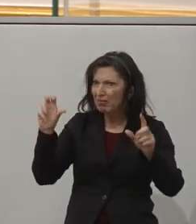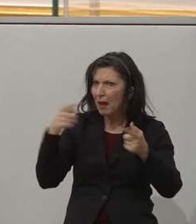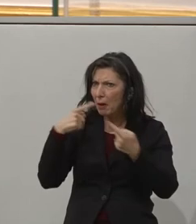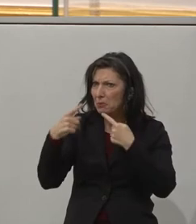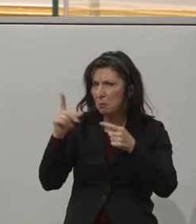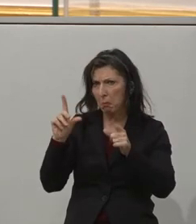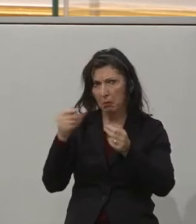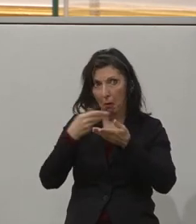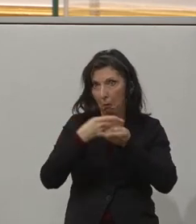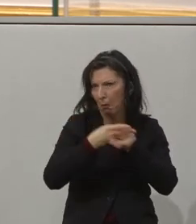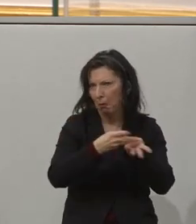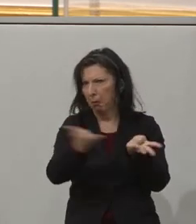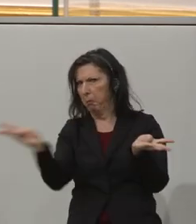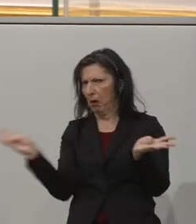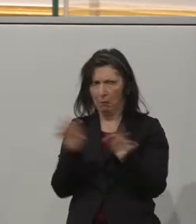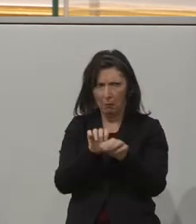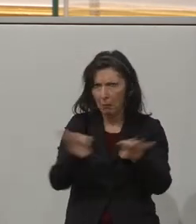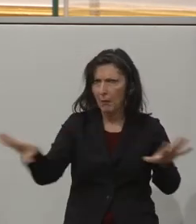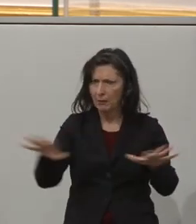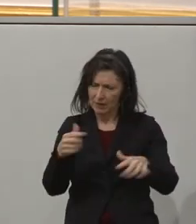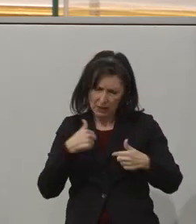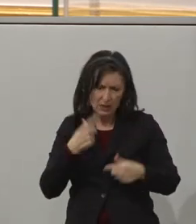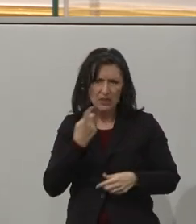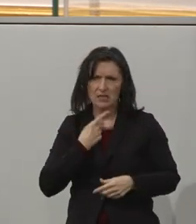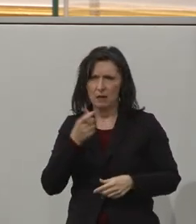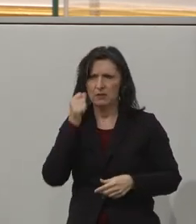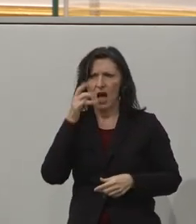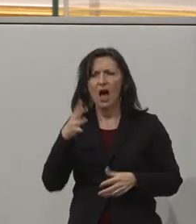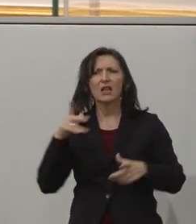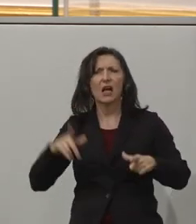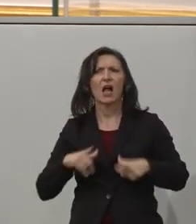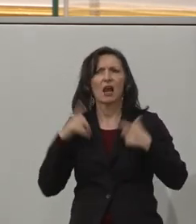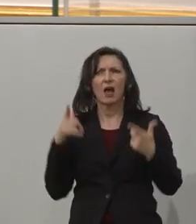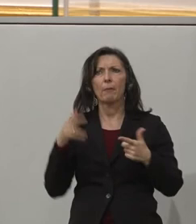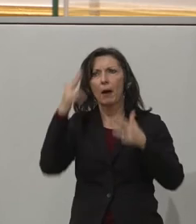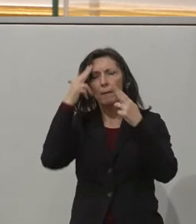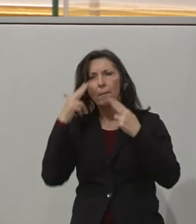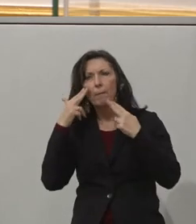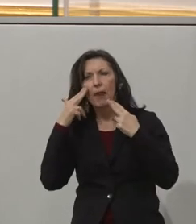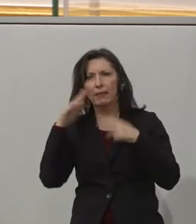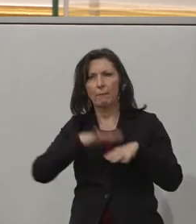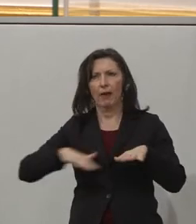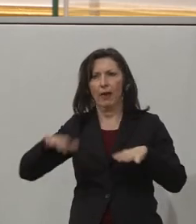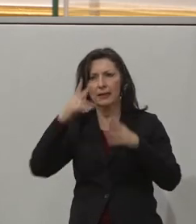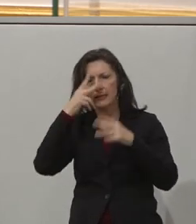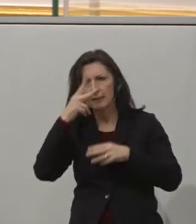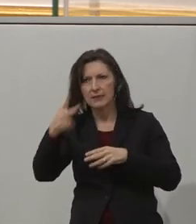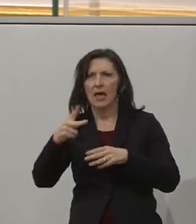ich sehe im Alltag, wir starten eben sehr viele Arbeitsplätze im Blinden- und Sehbehindertenbereich aus.